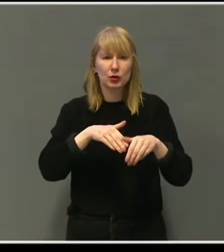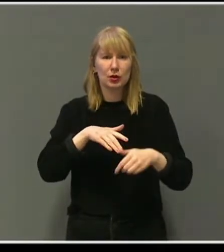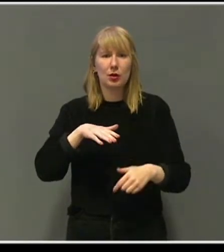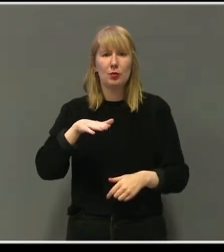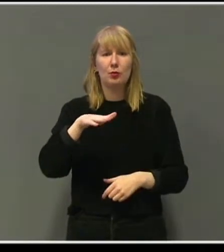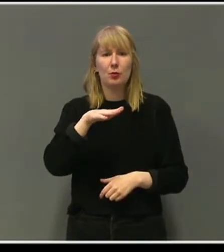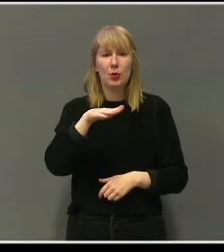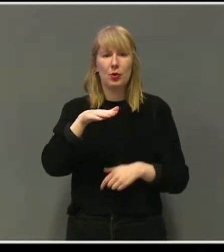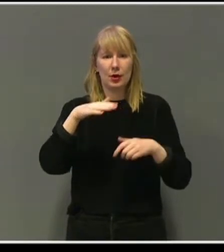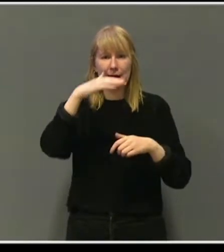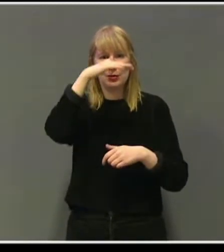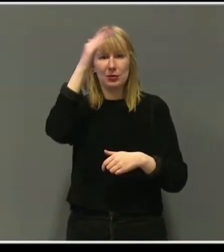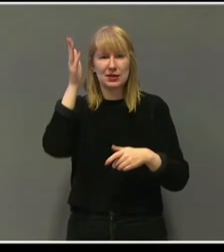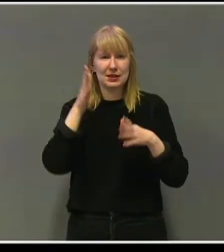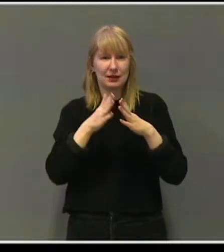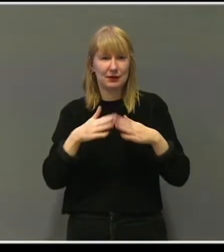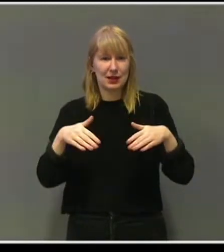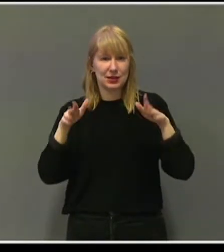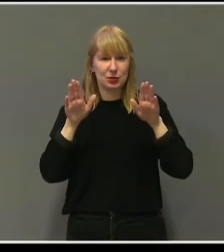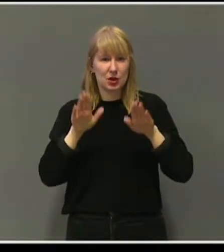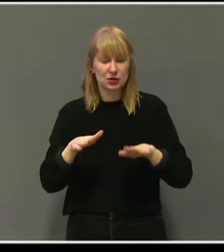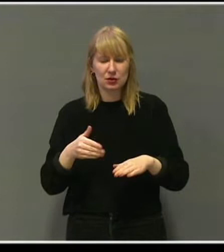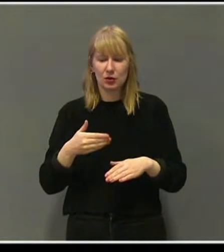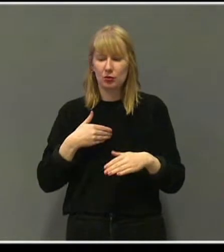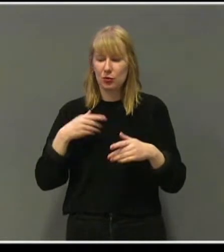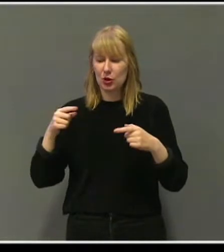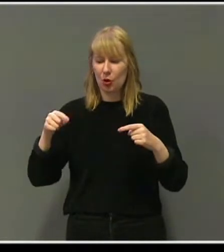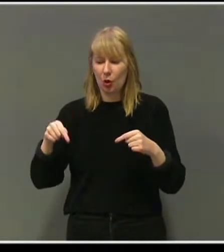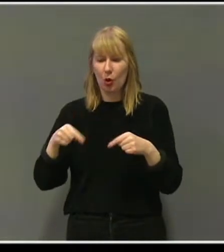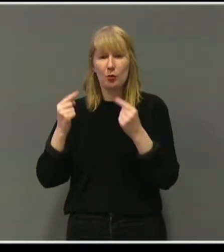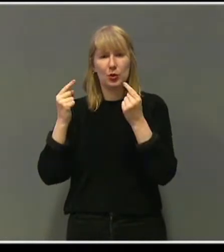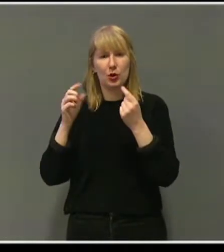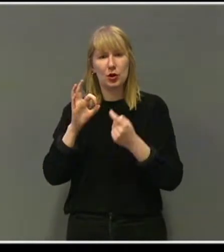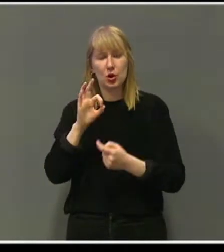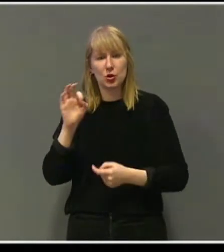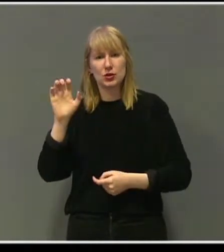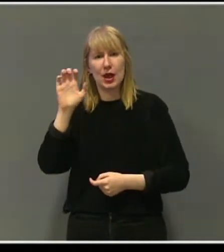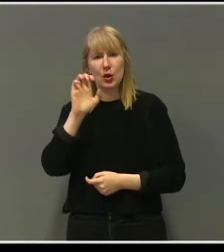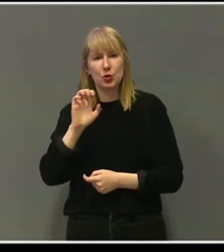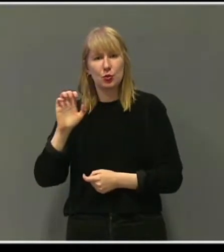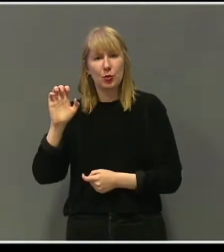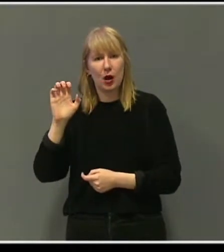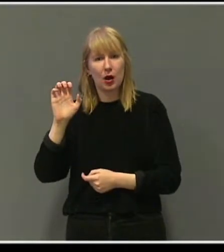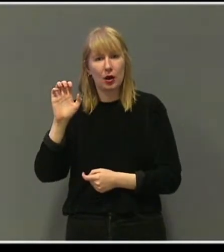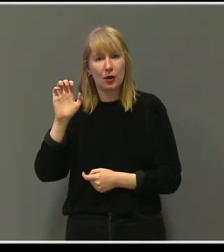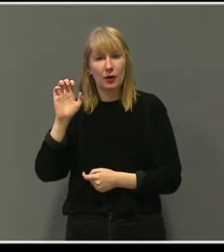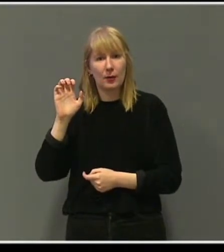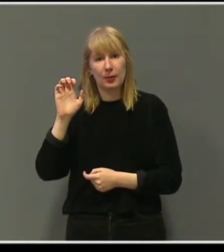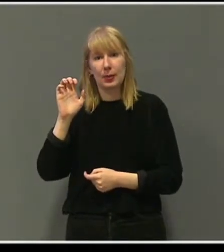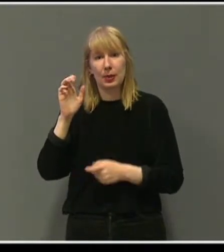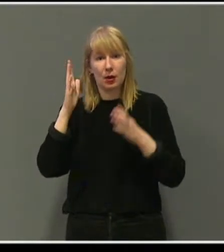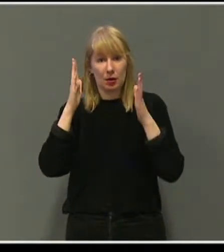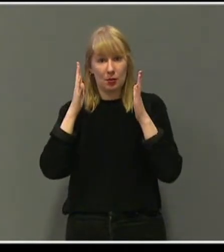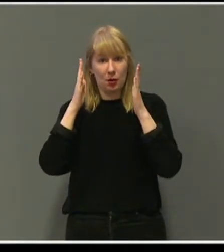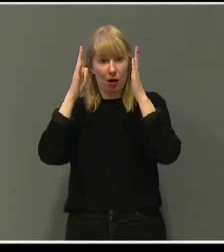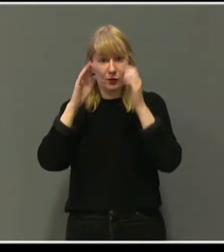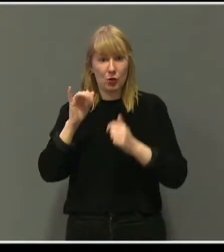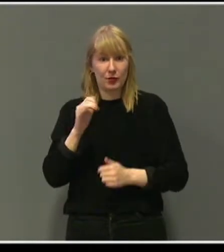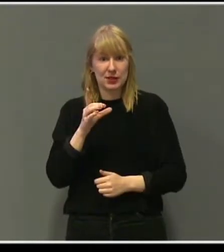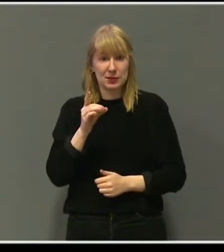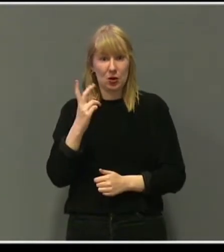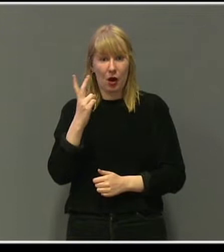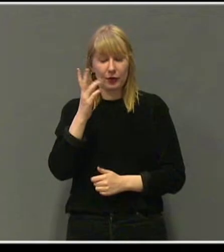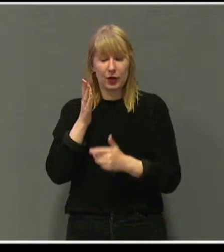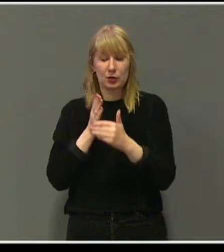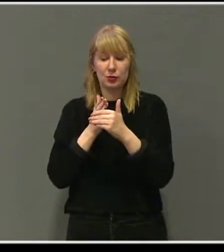Det var et ulmende opprør i Østeuropa. Det var sommeren da Pave Johannes Paul II besøkte